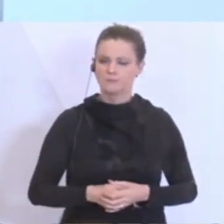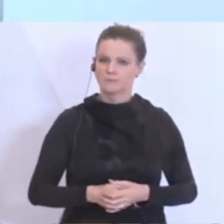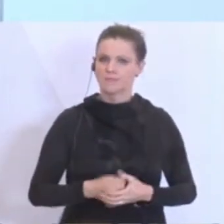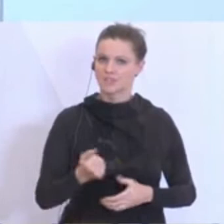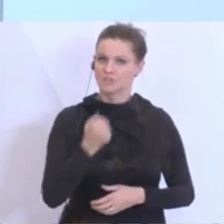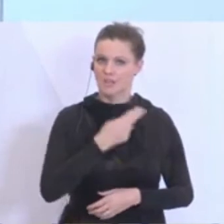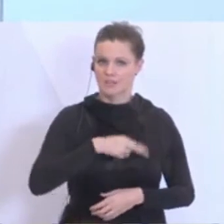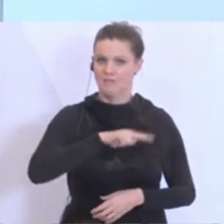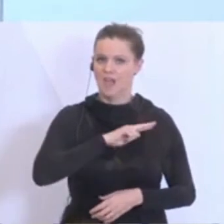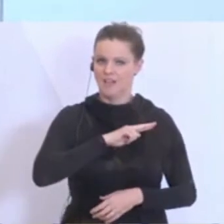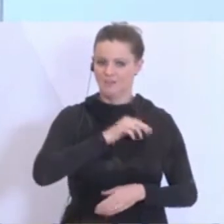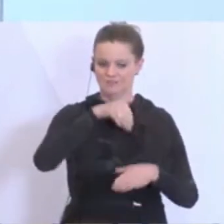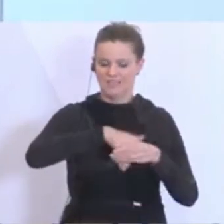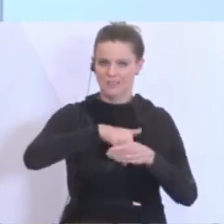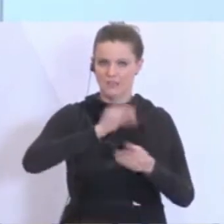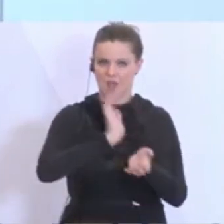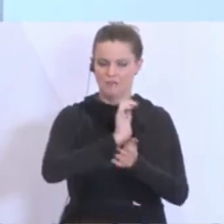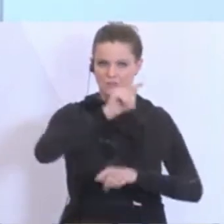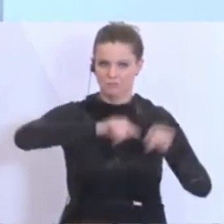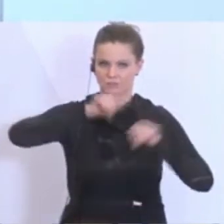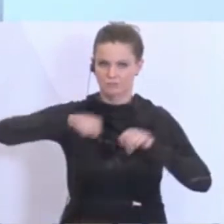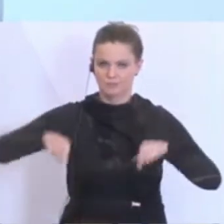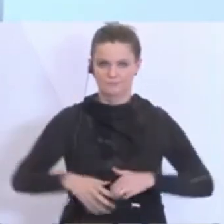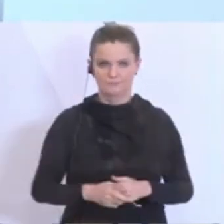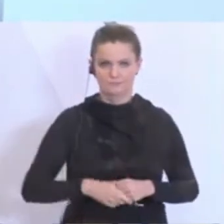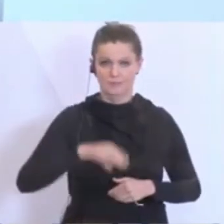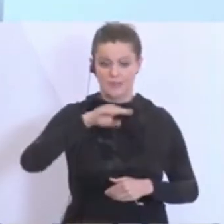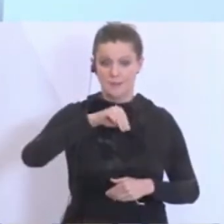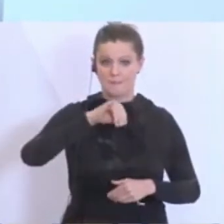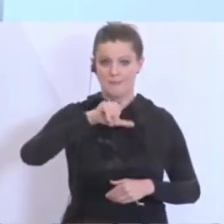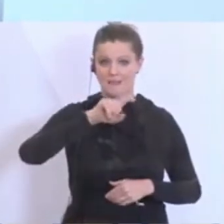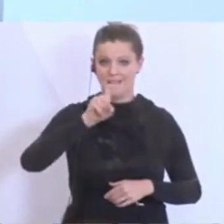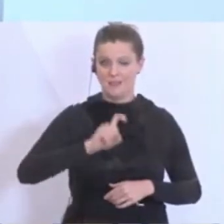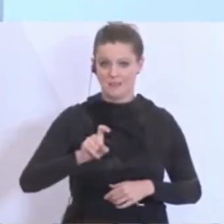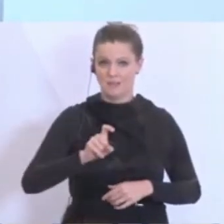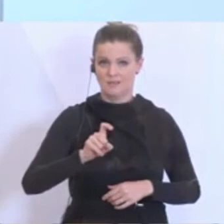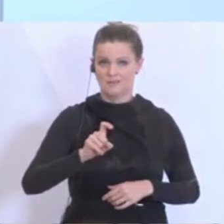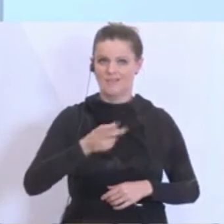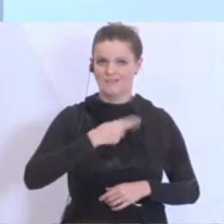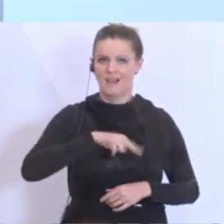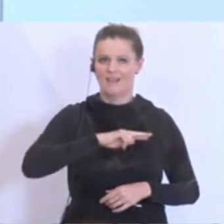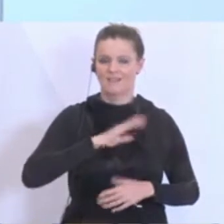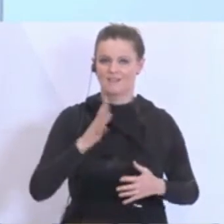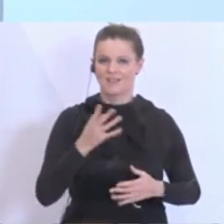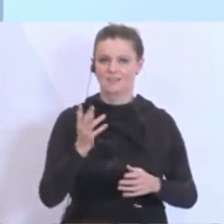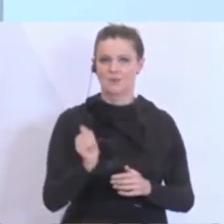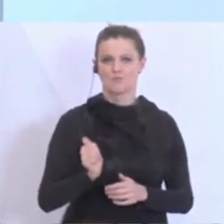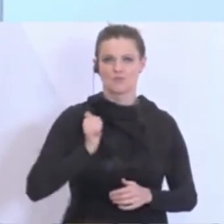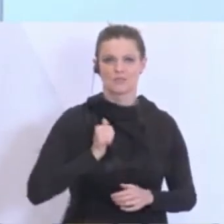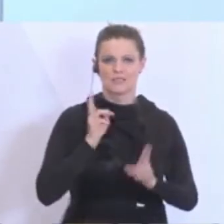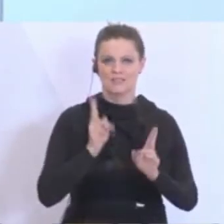Aufgabenstellungen. Die Miliz ist der Garant für die Durchhaltefähigkeit des österreichischen Bundesheeres.